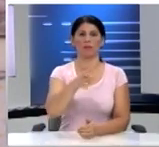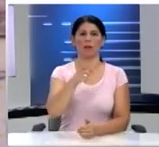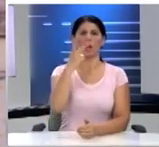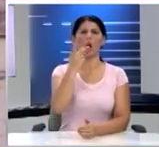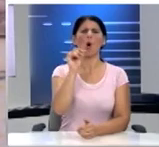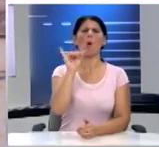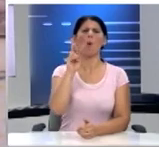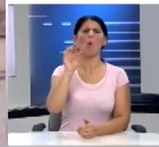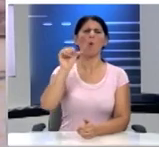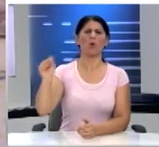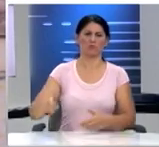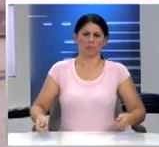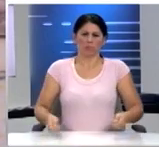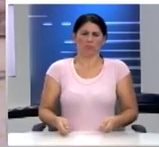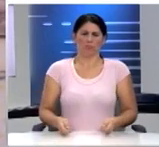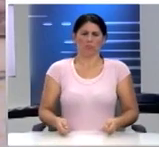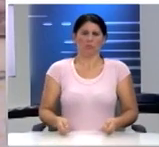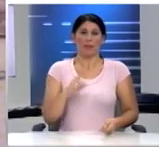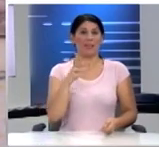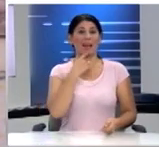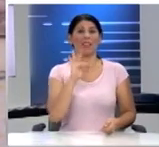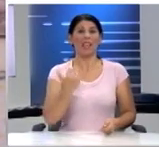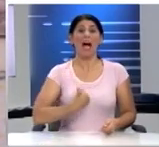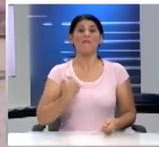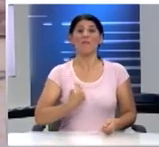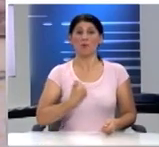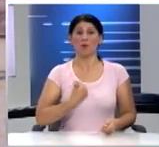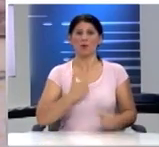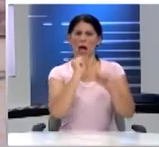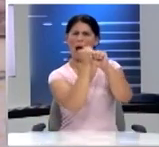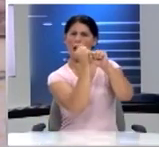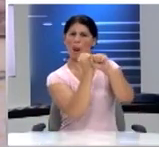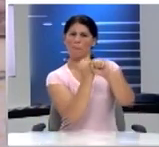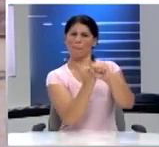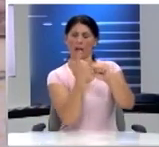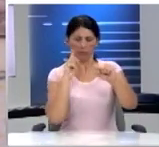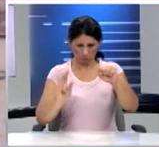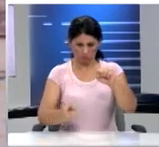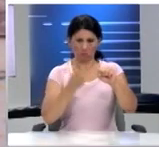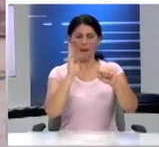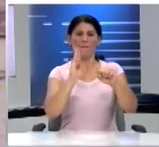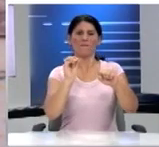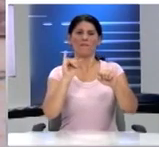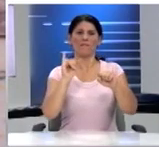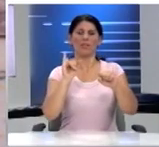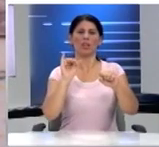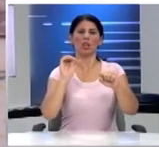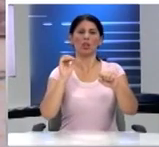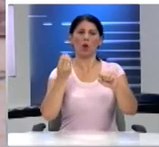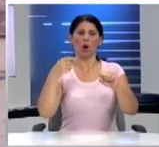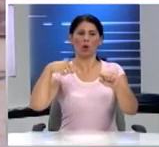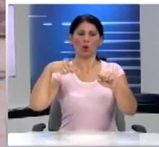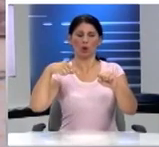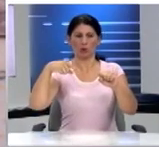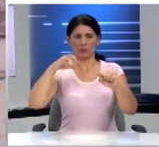κούρος Ένας έφηβος δηλαδή Που βρέθηκε στη Βιωτία Το 520